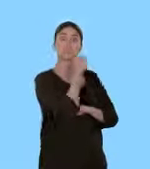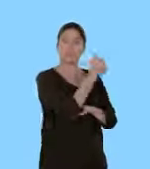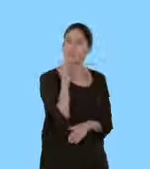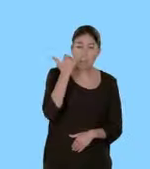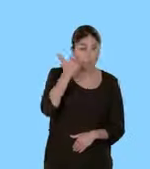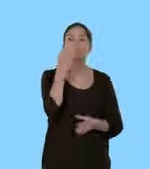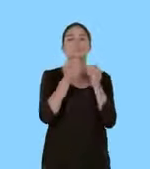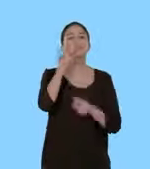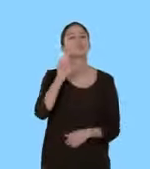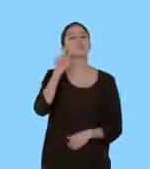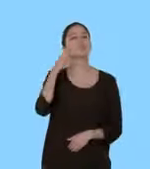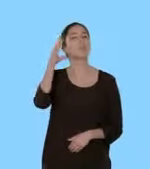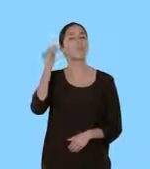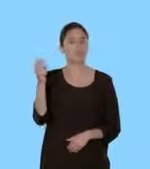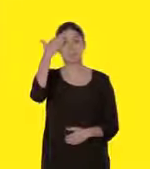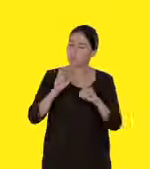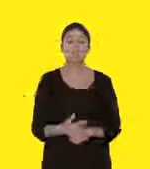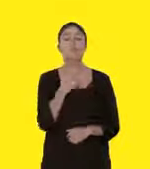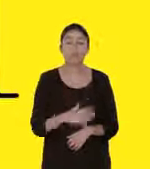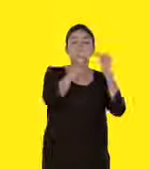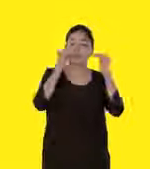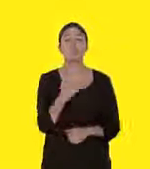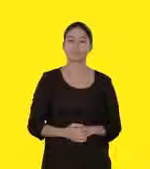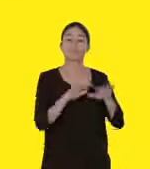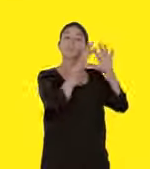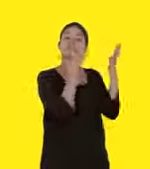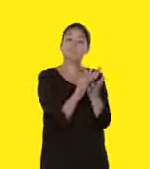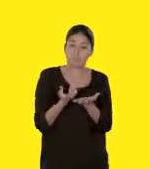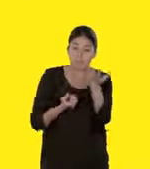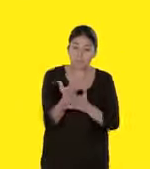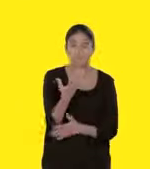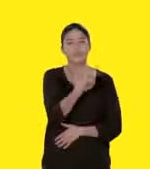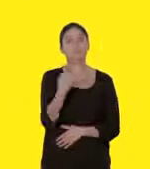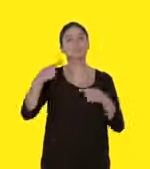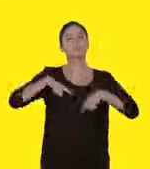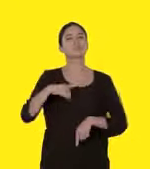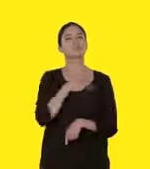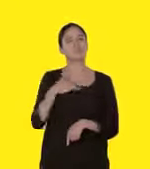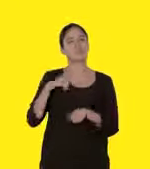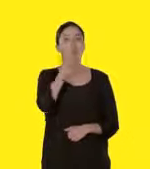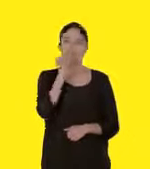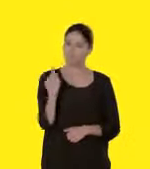si vous voyez une victime, appelez immédiatement Marie-Neu, le père-Neu. Ceci est un message du ministère chargé de la santé et de l'alcool.